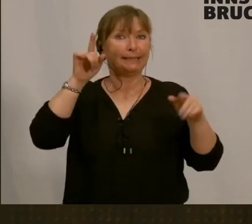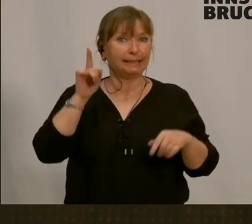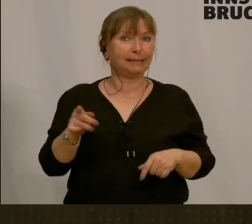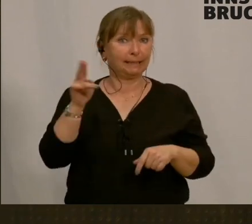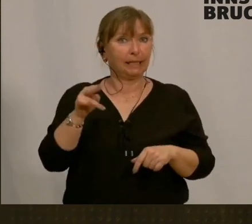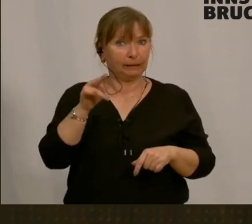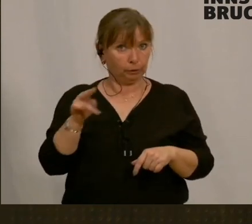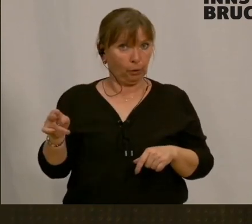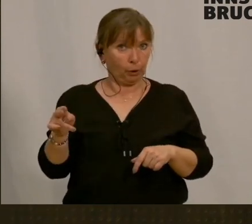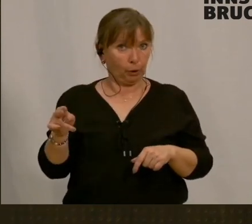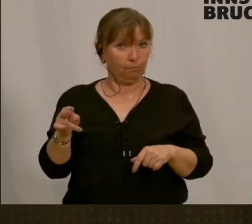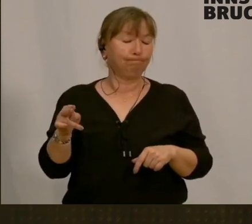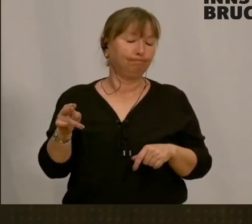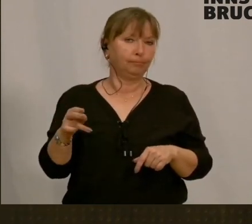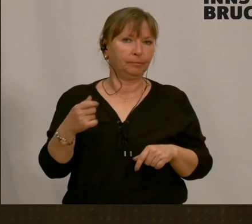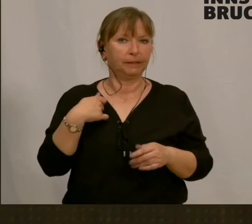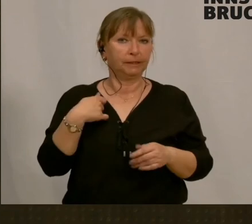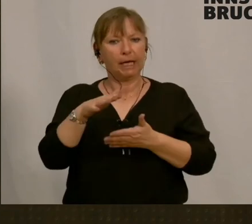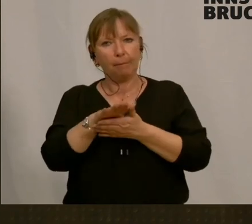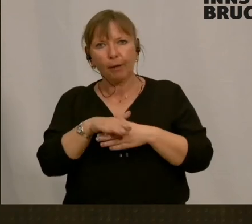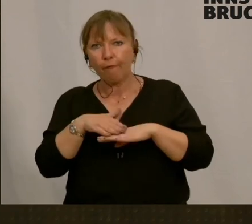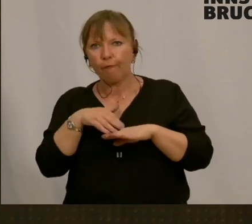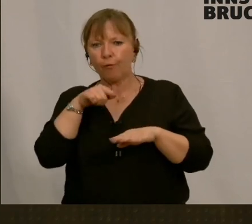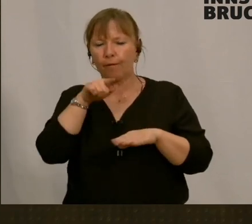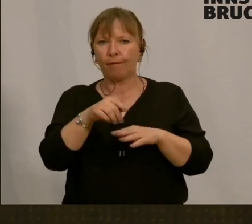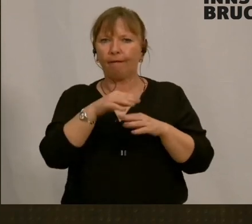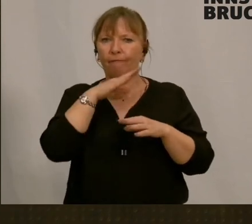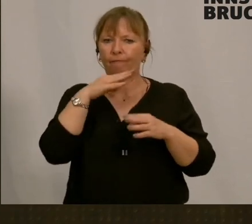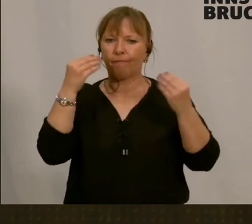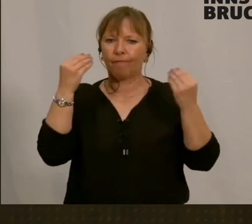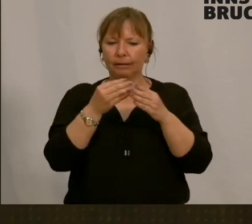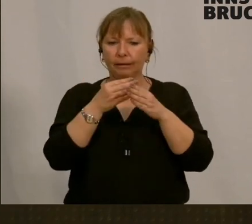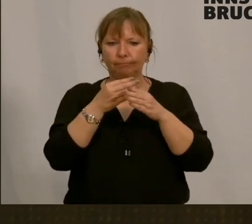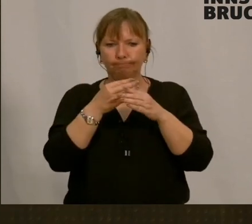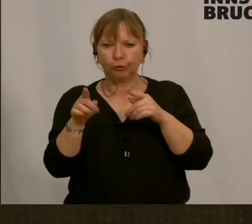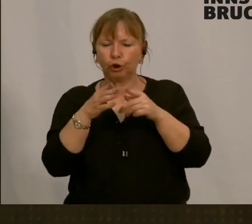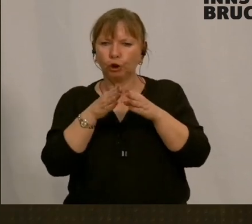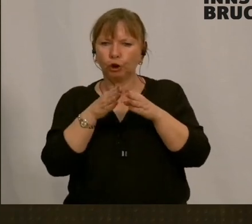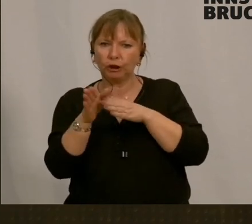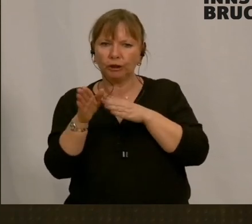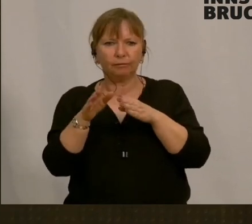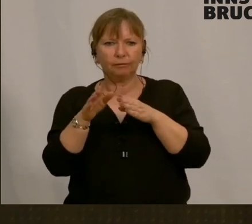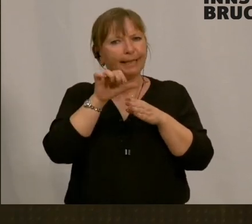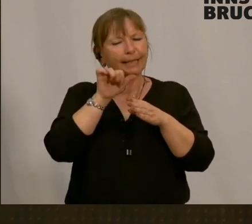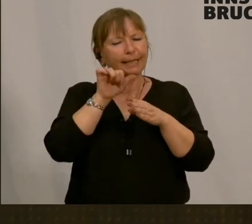Anhäufung von sehr vielen Dingen, die einfach nicht rund, richtig, vielleicht